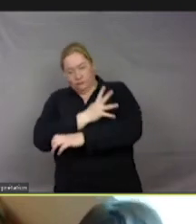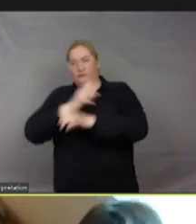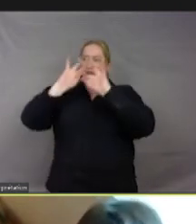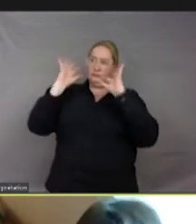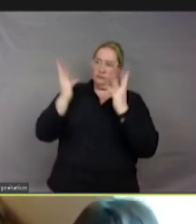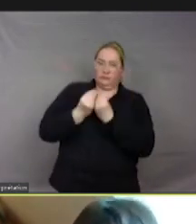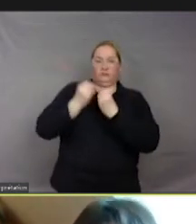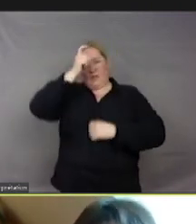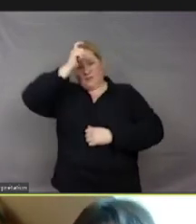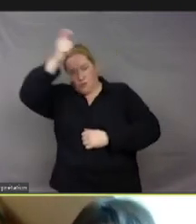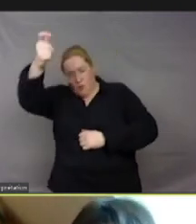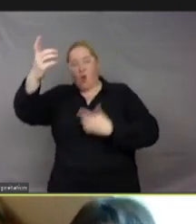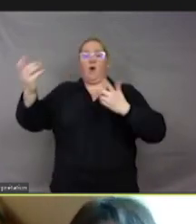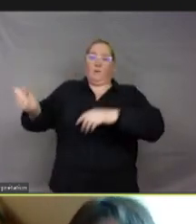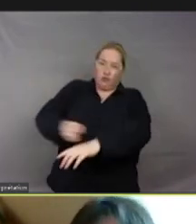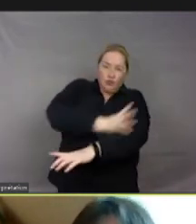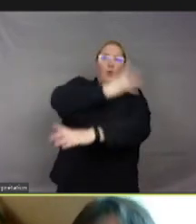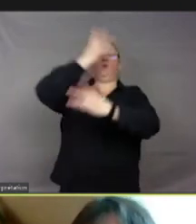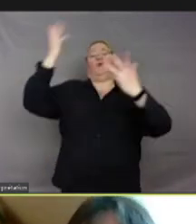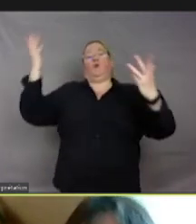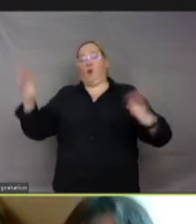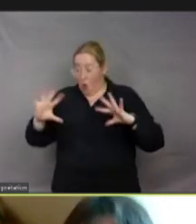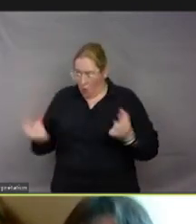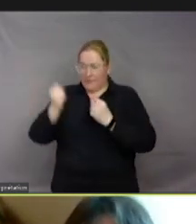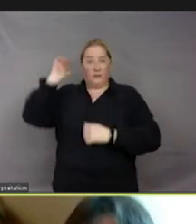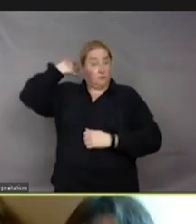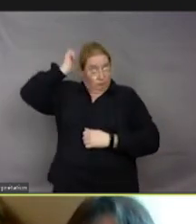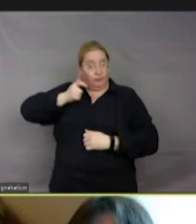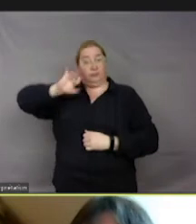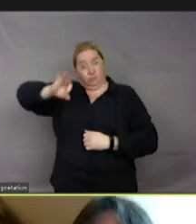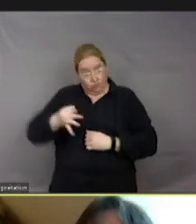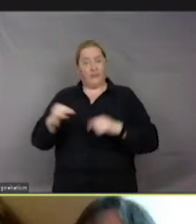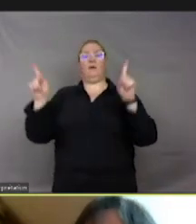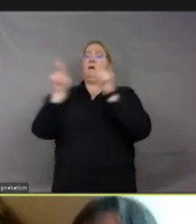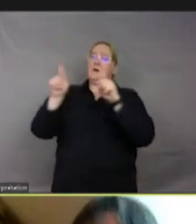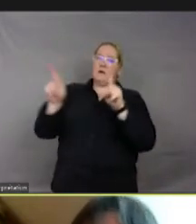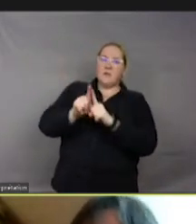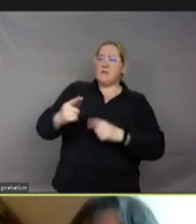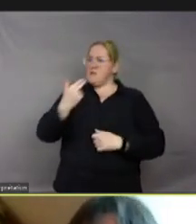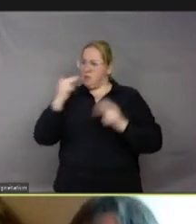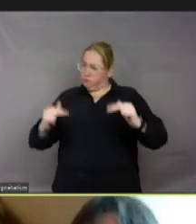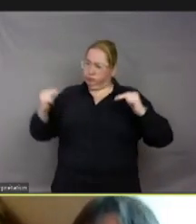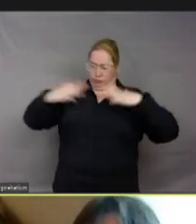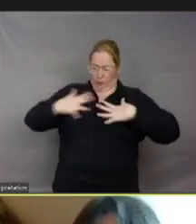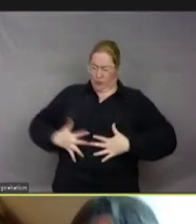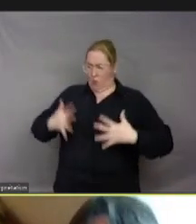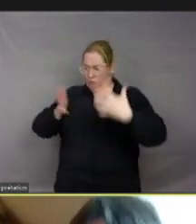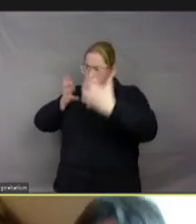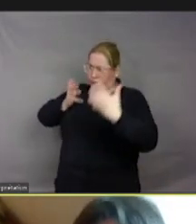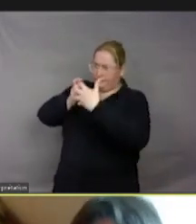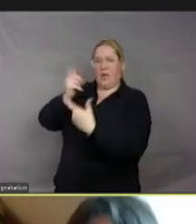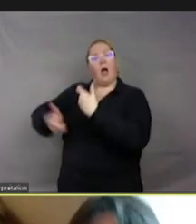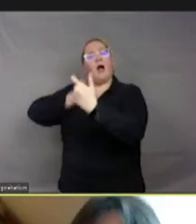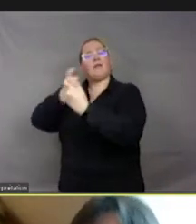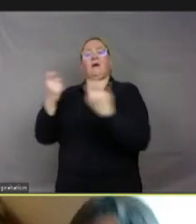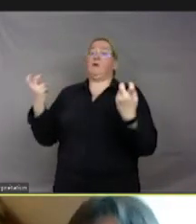relève du raisonnement, des émotions, des compétences cognitives, des performances comportementales, avec la